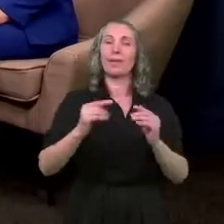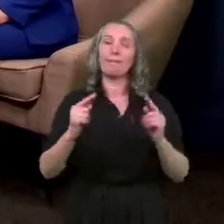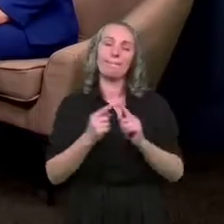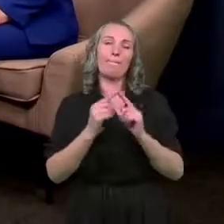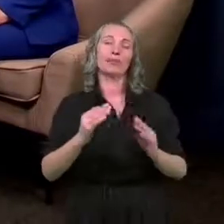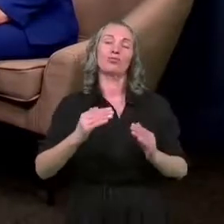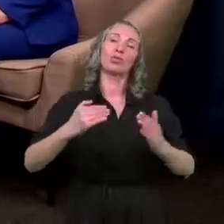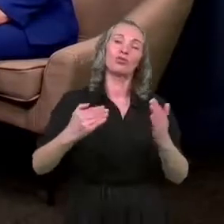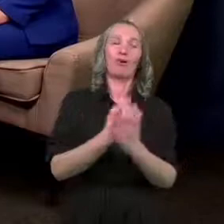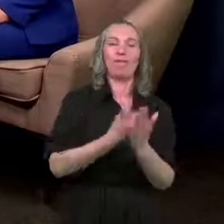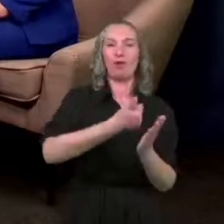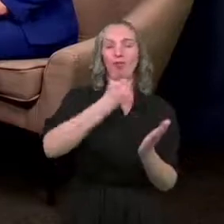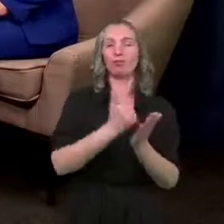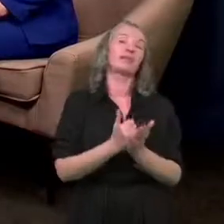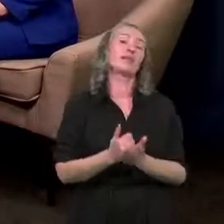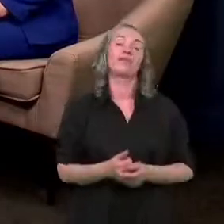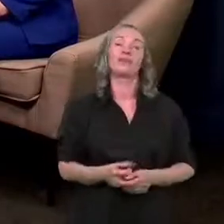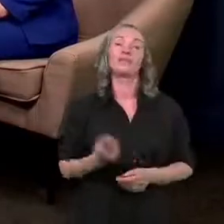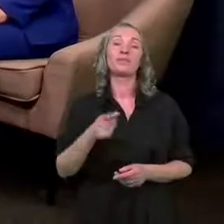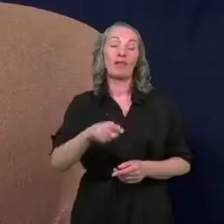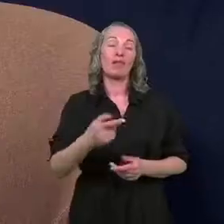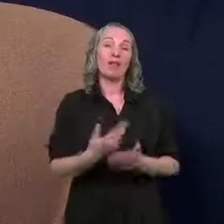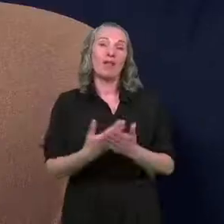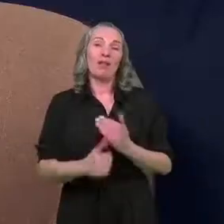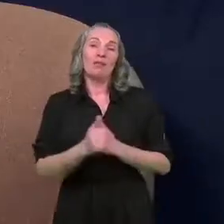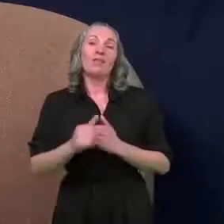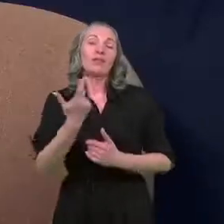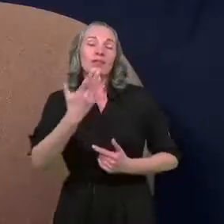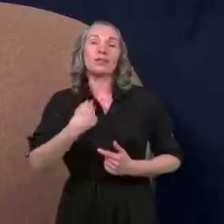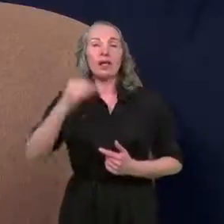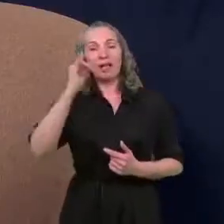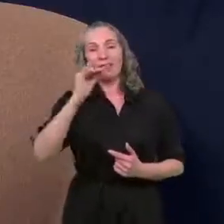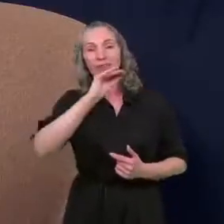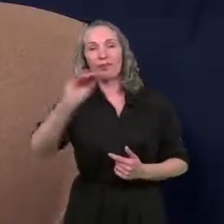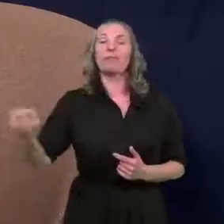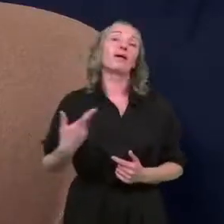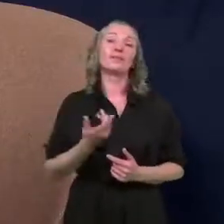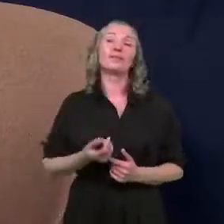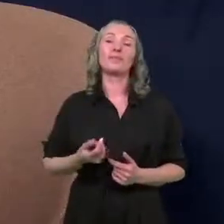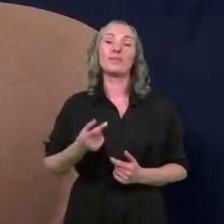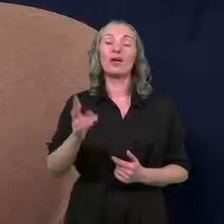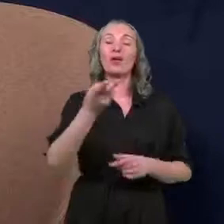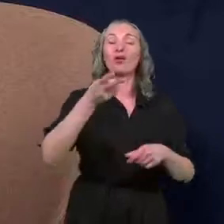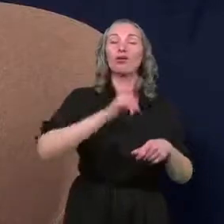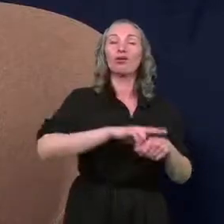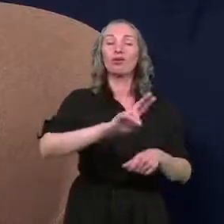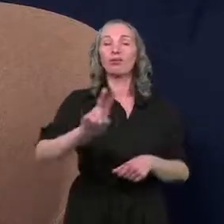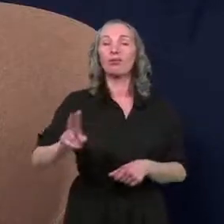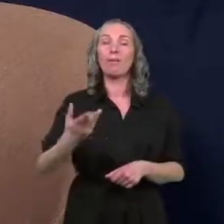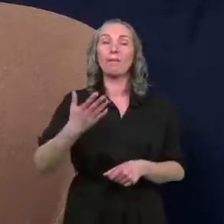do nowej ustawy. W związku z tym chcę tylko poinformować Państwa, że ci, którzy